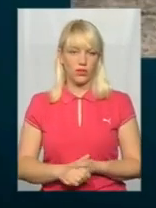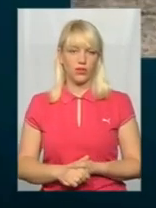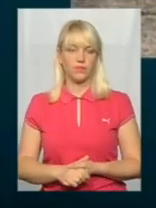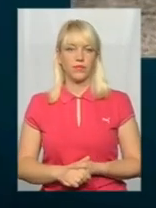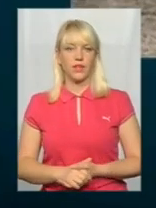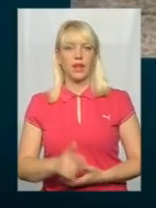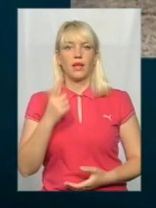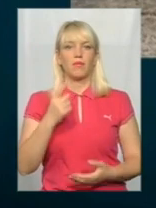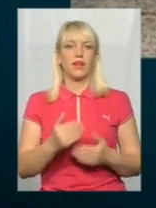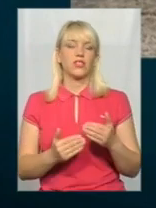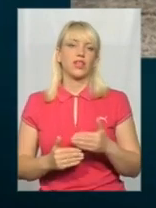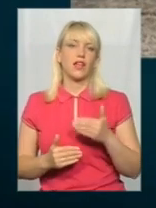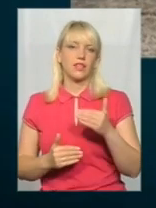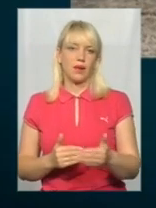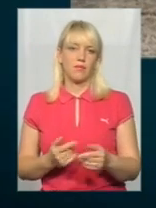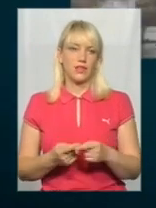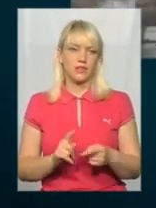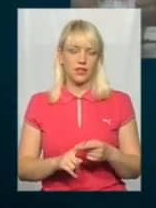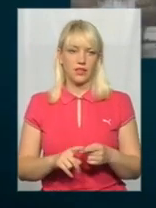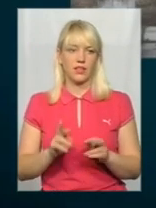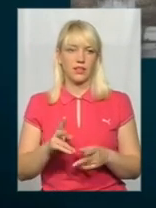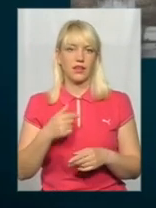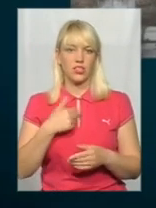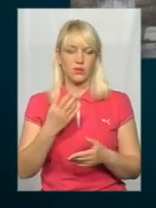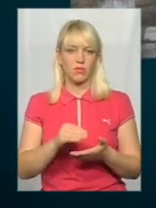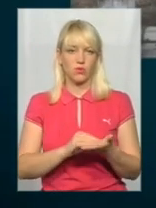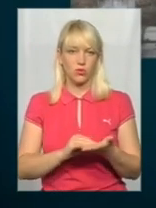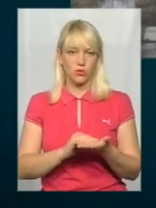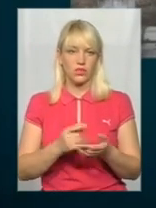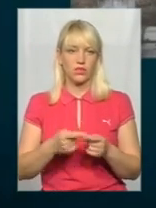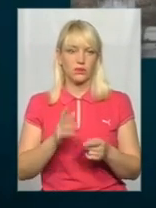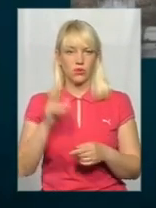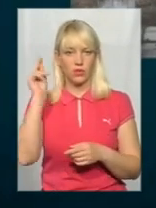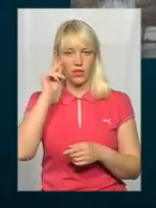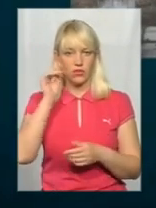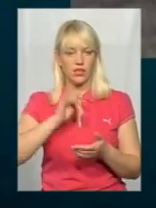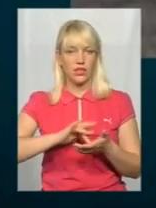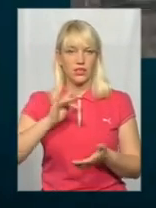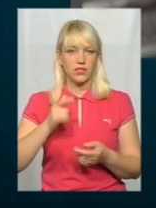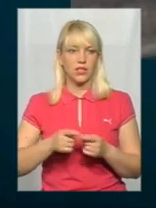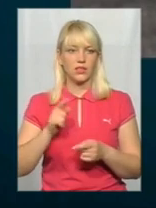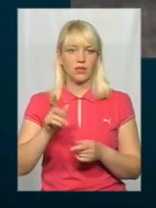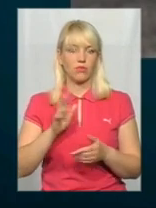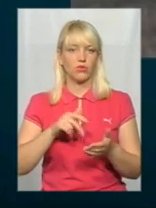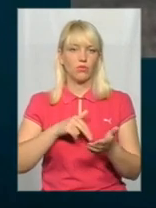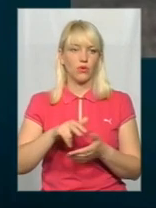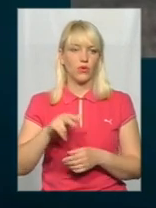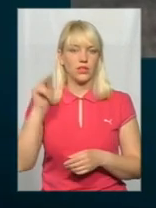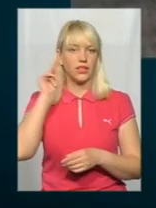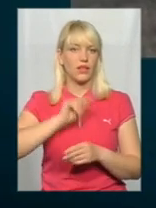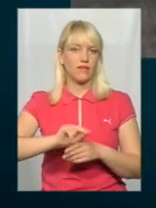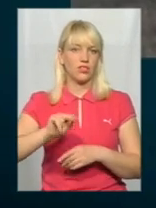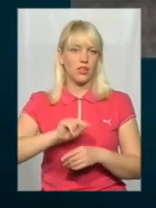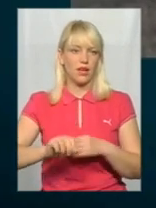етап це буде, як я вже повторюся ще раз, це буде навчальний центр, там вони будуть проходити навчання,